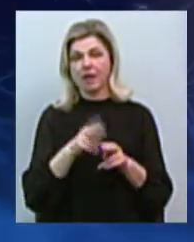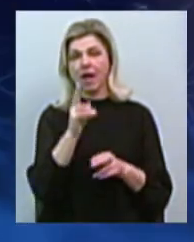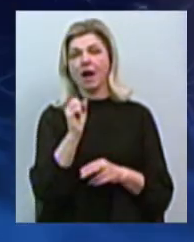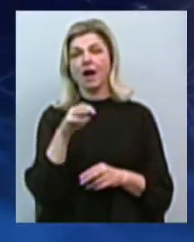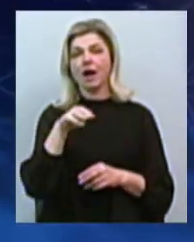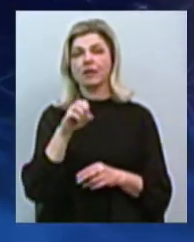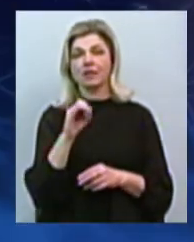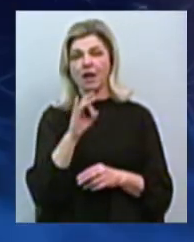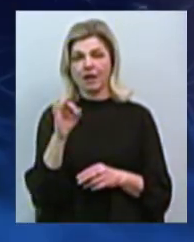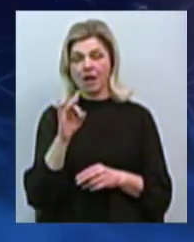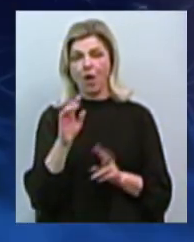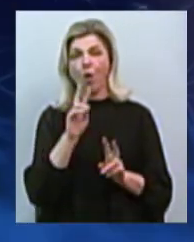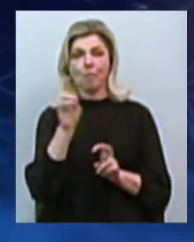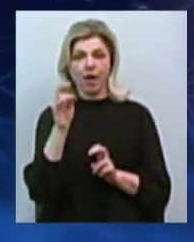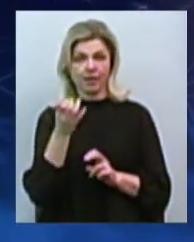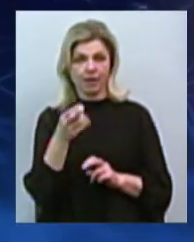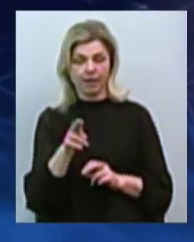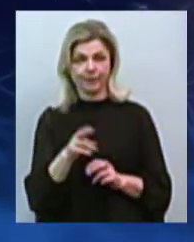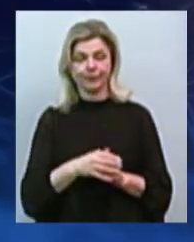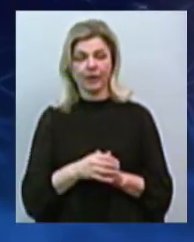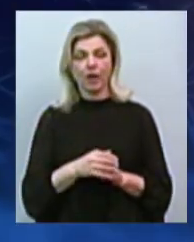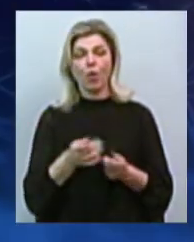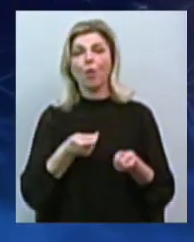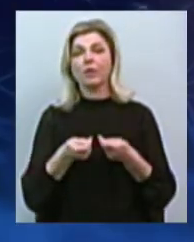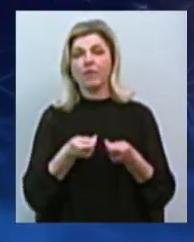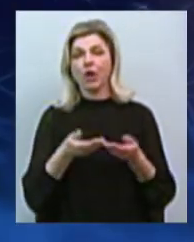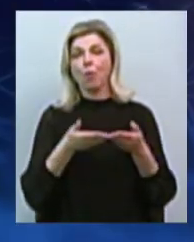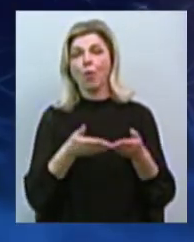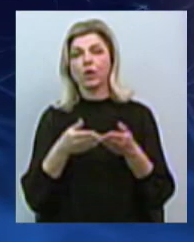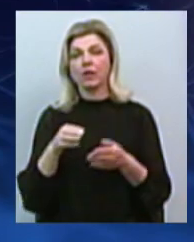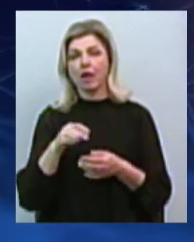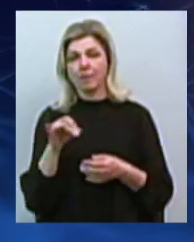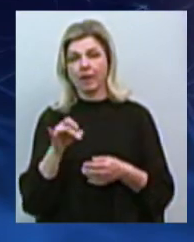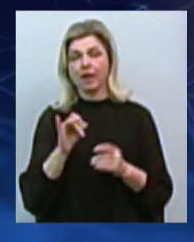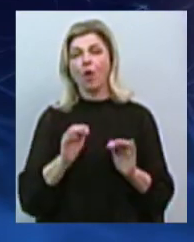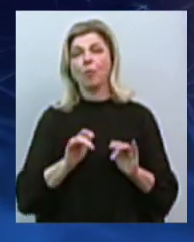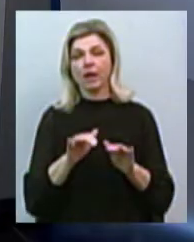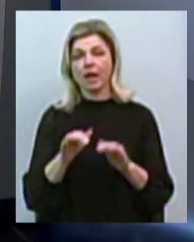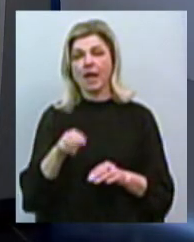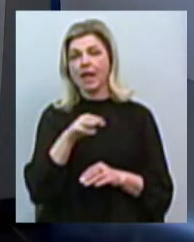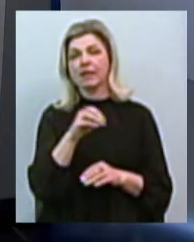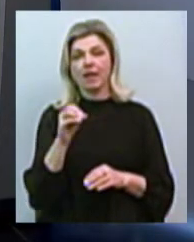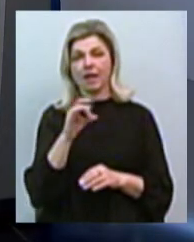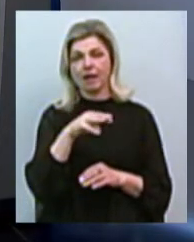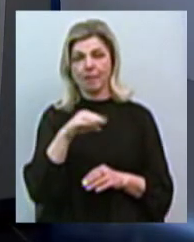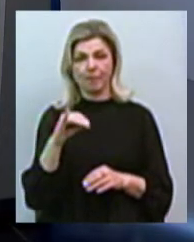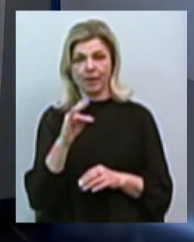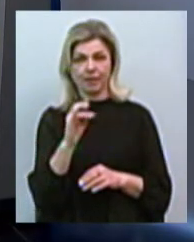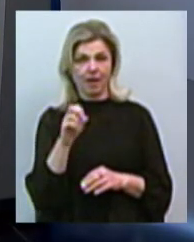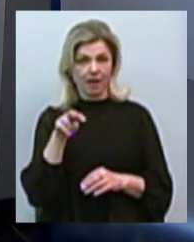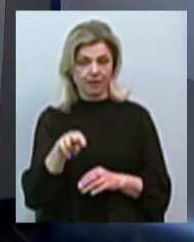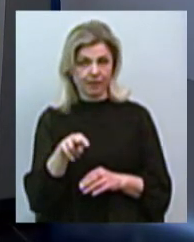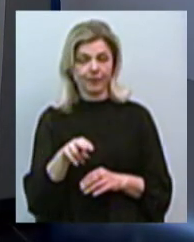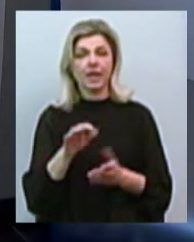Компанія з управління портами та операцією з терміналами. Також вона